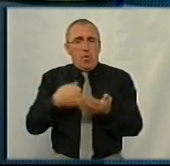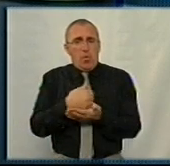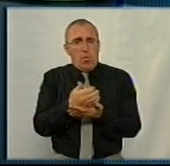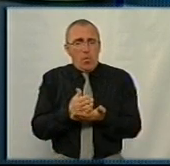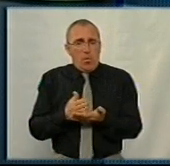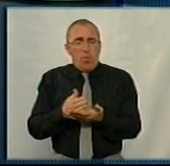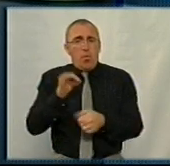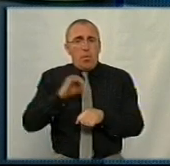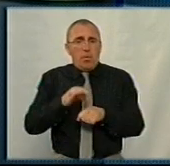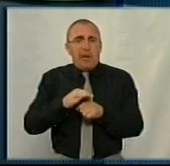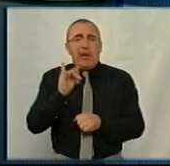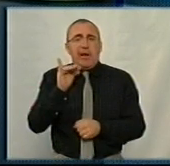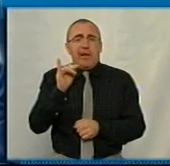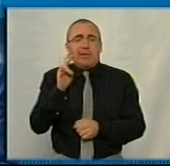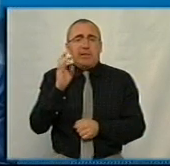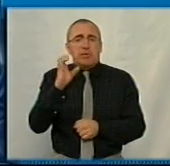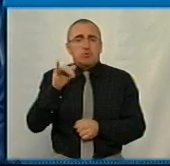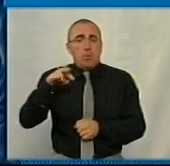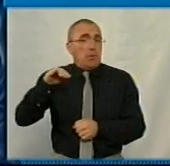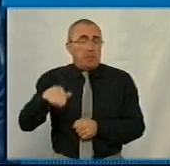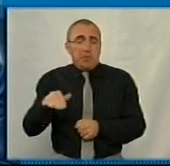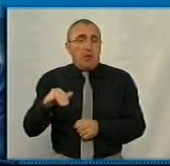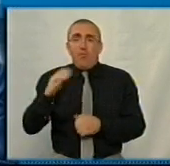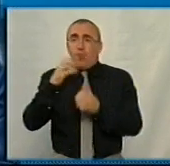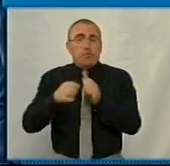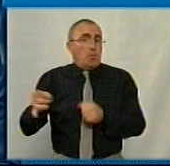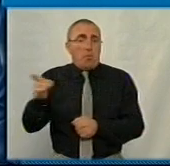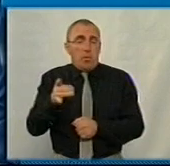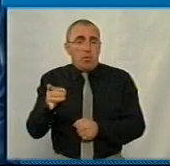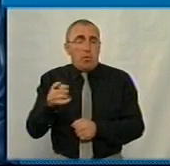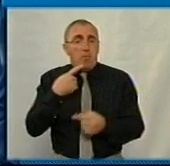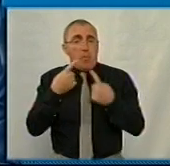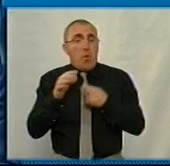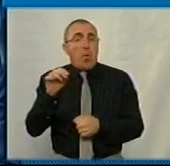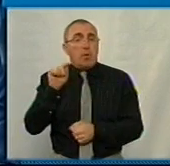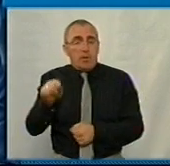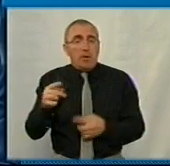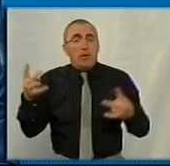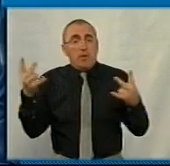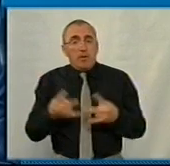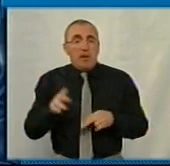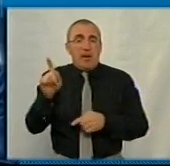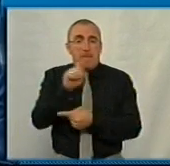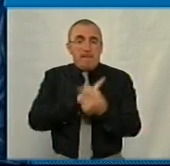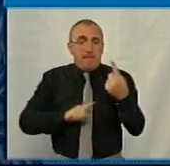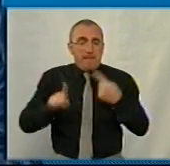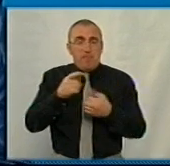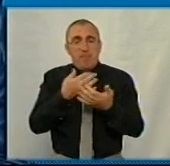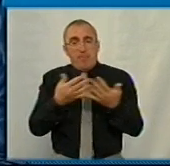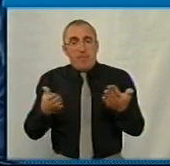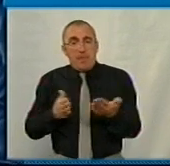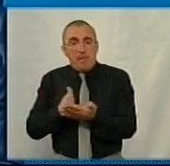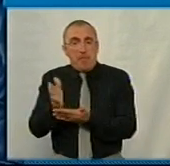наприклад, хворим на інсульт. І не в кожному районі. Тому мова йде про те, що треба перебудувати іншу